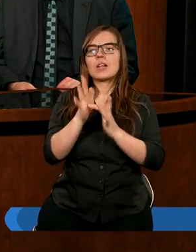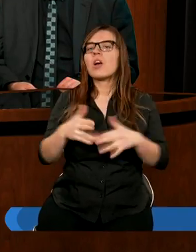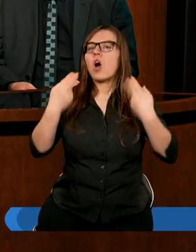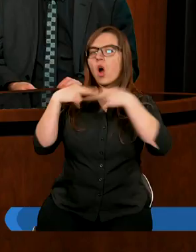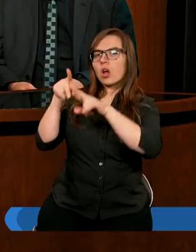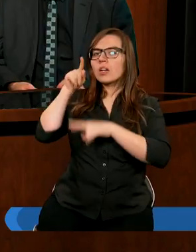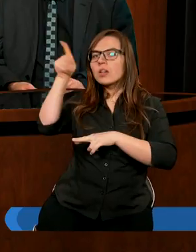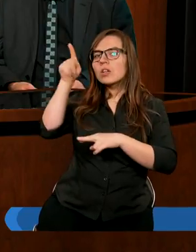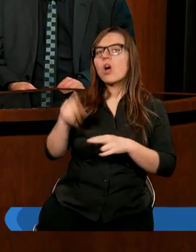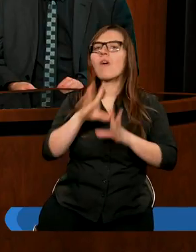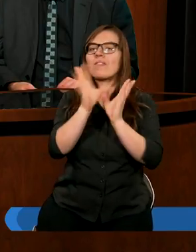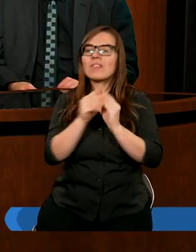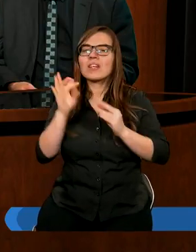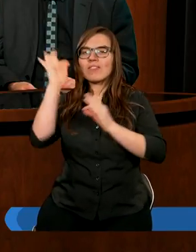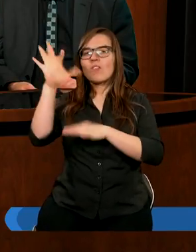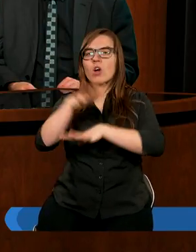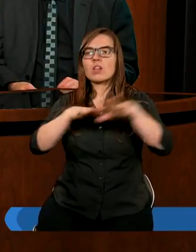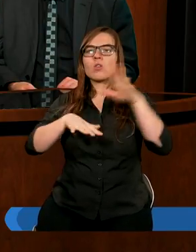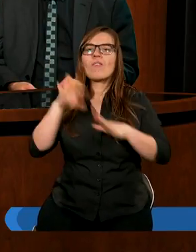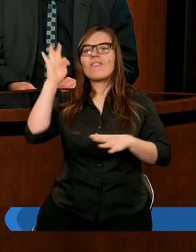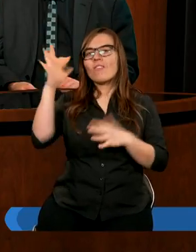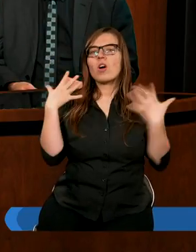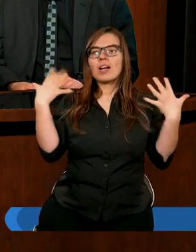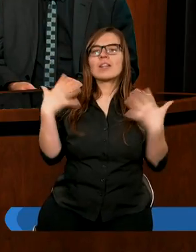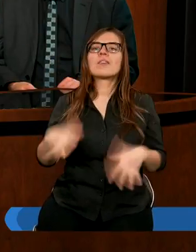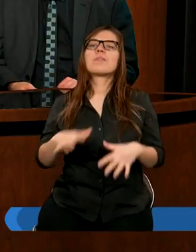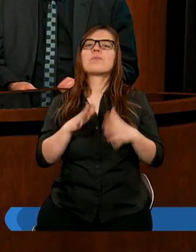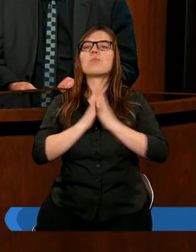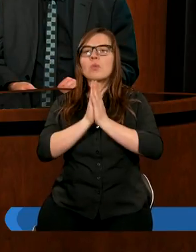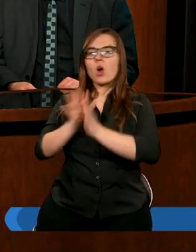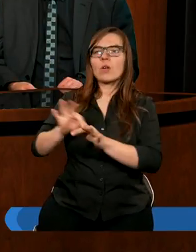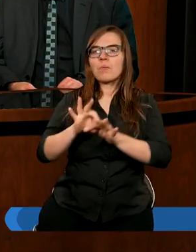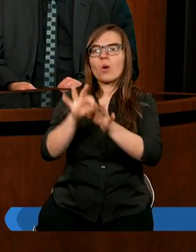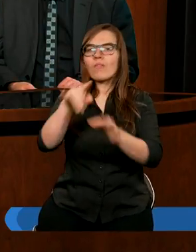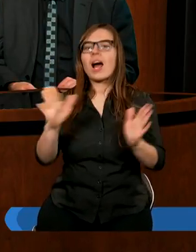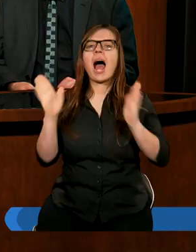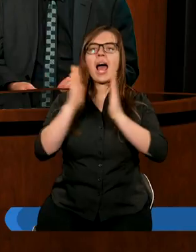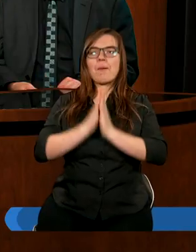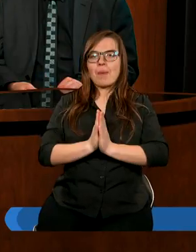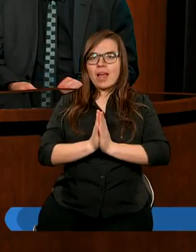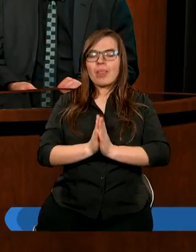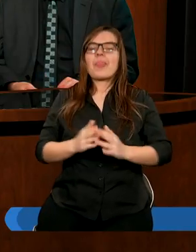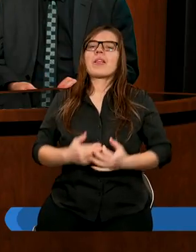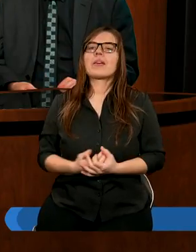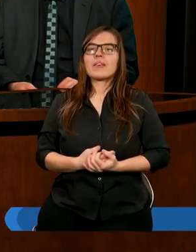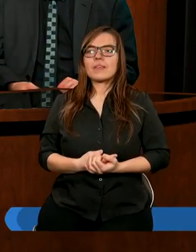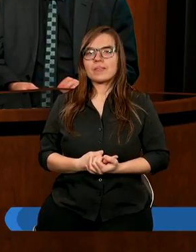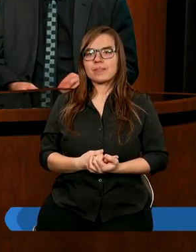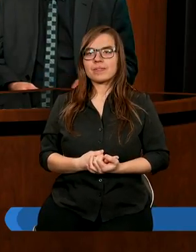oddajemy się całkowicie w Twoje dłonie, w Twoje ręce. Prosimy, prowadź nas. Amen. Amen.